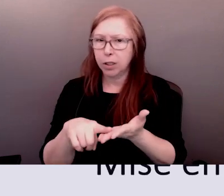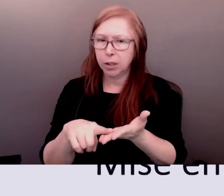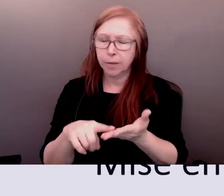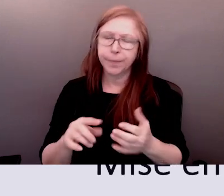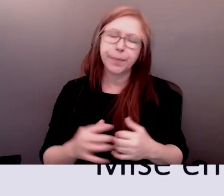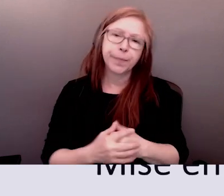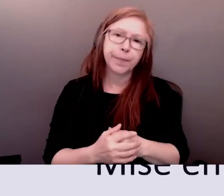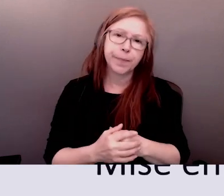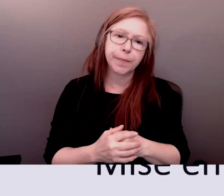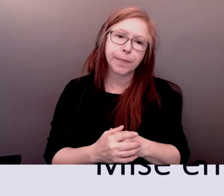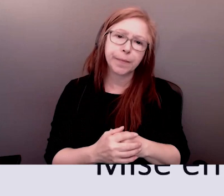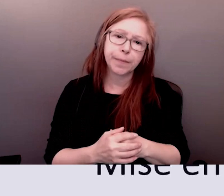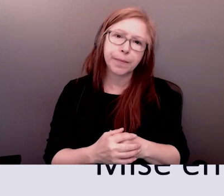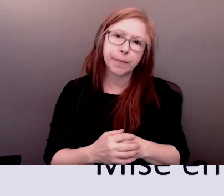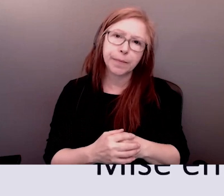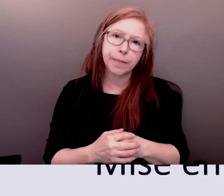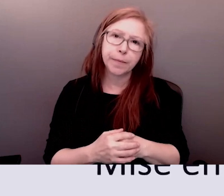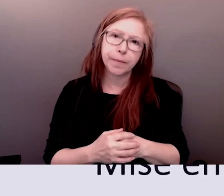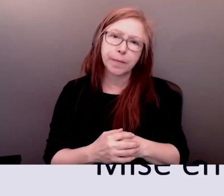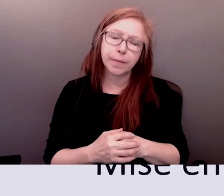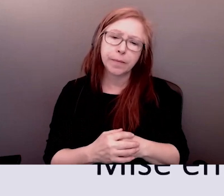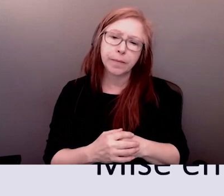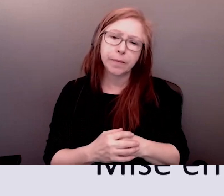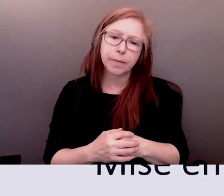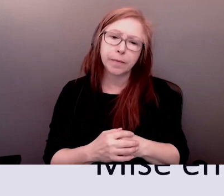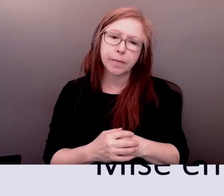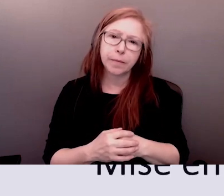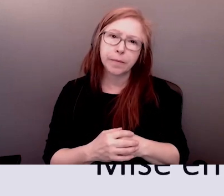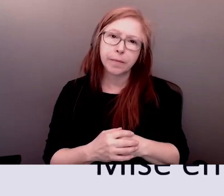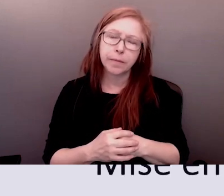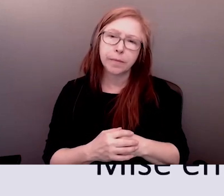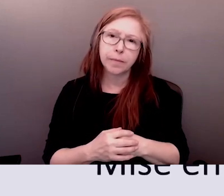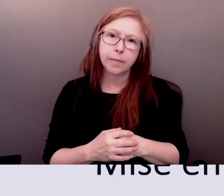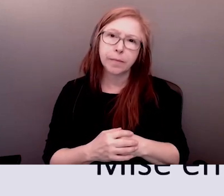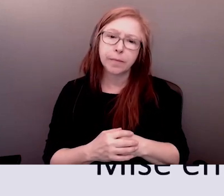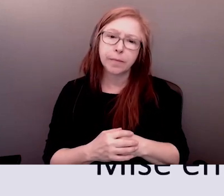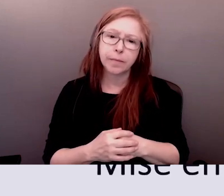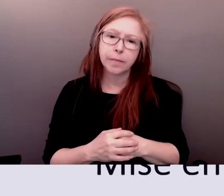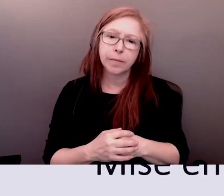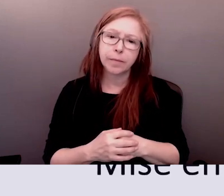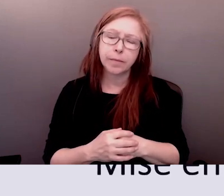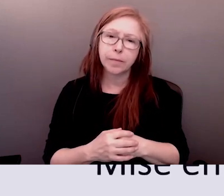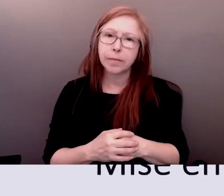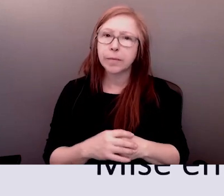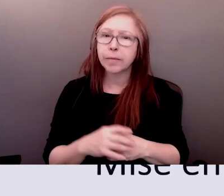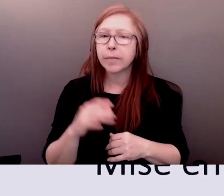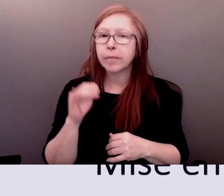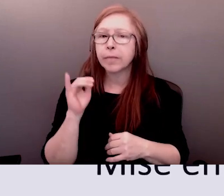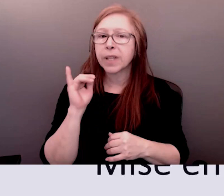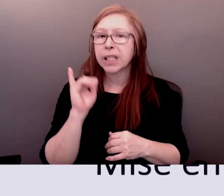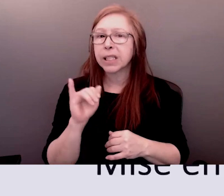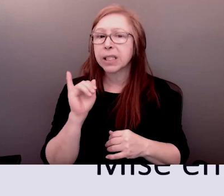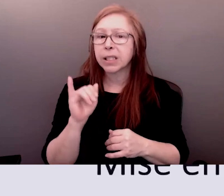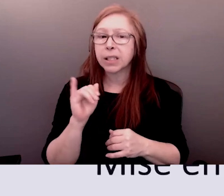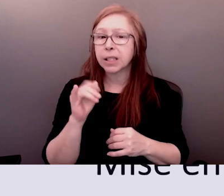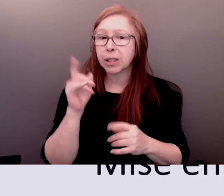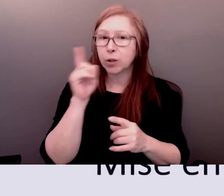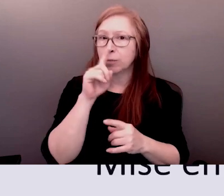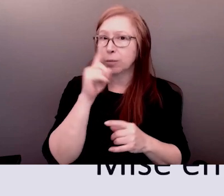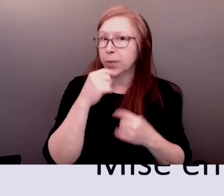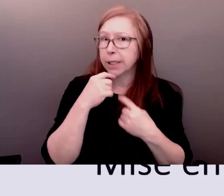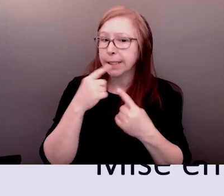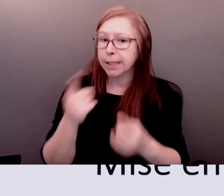dans cette énoncée comment pourrait-il être amélioré très souvent il s'agit de résister